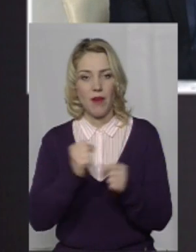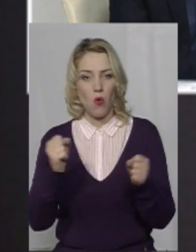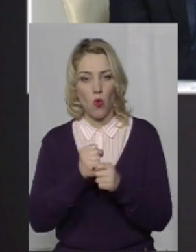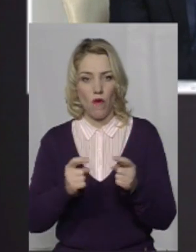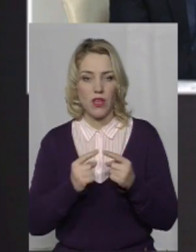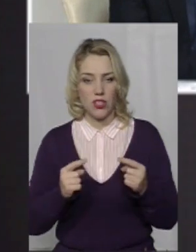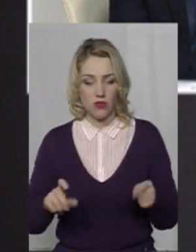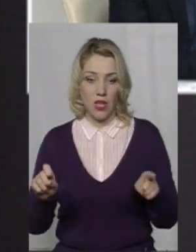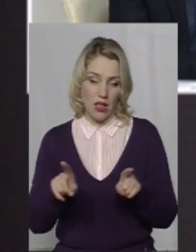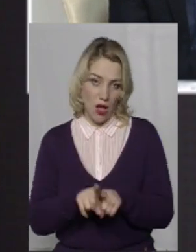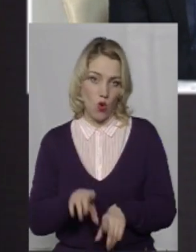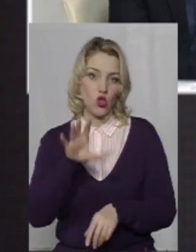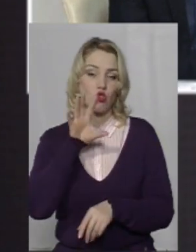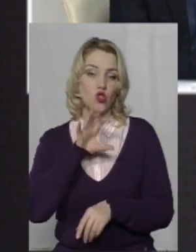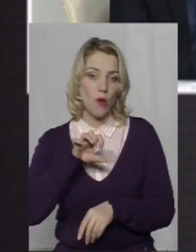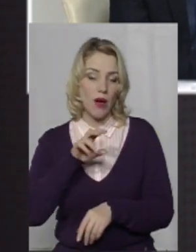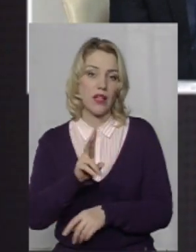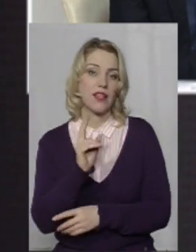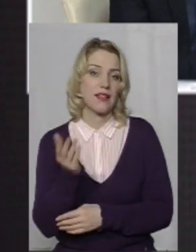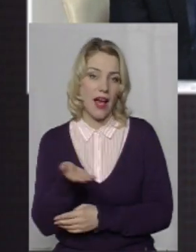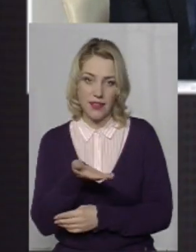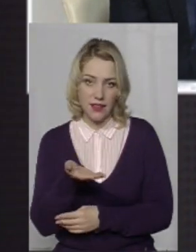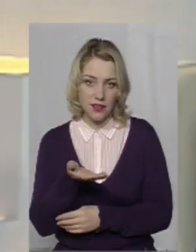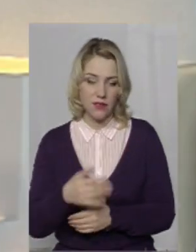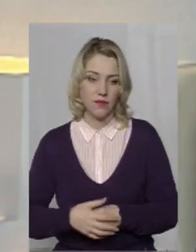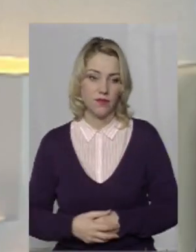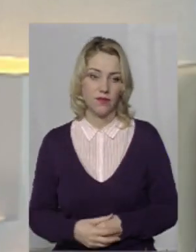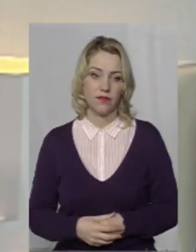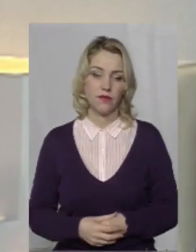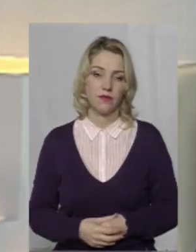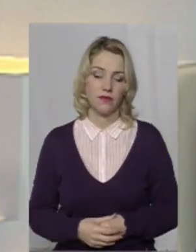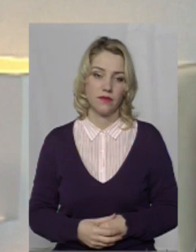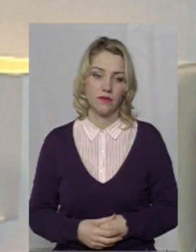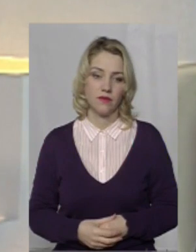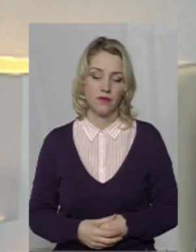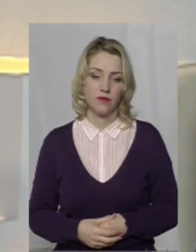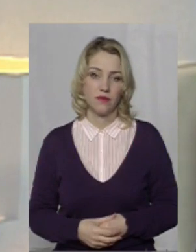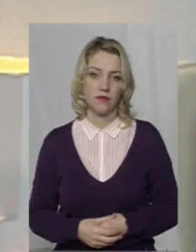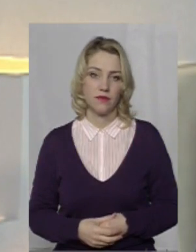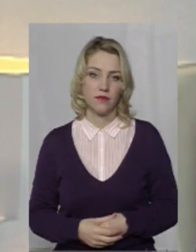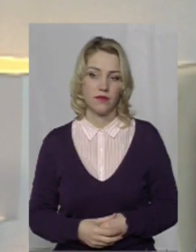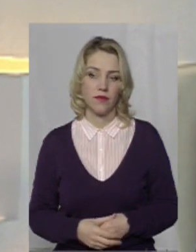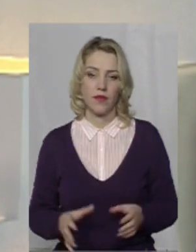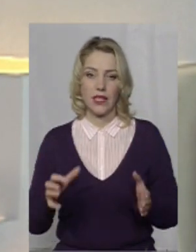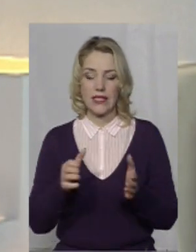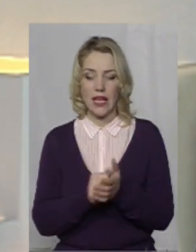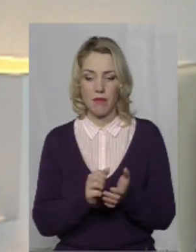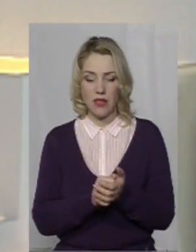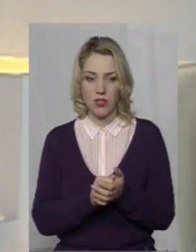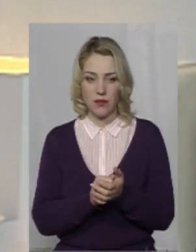речовин, а також собаки, які займаються саме